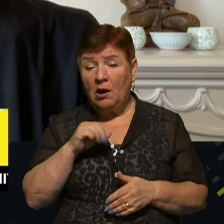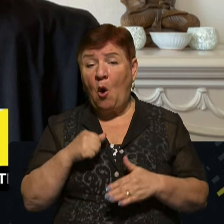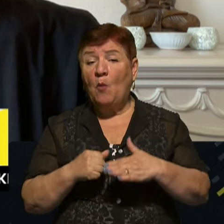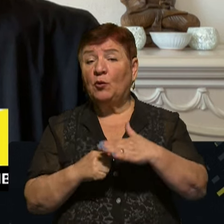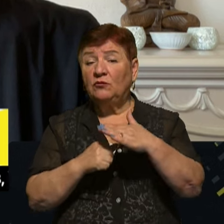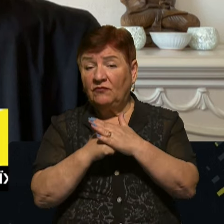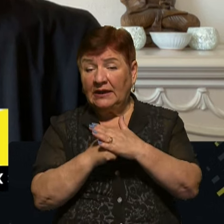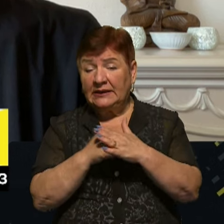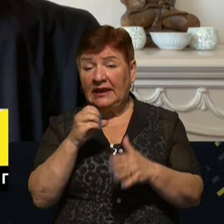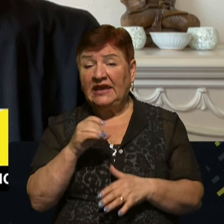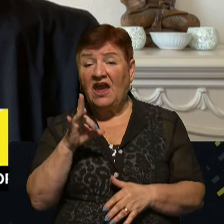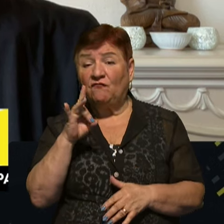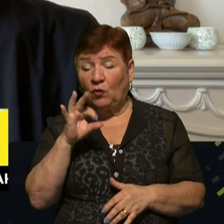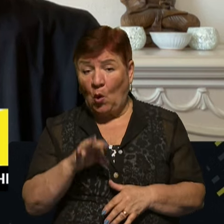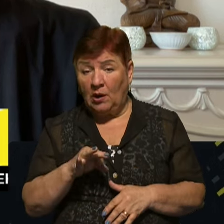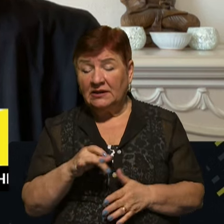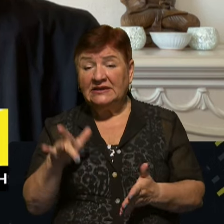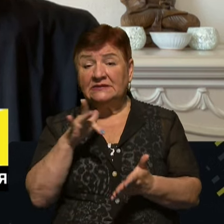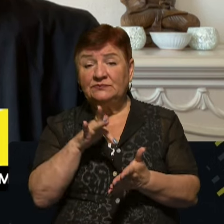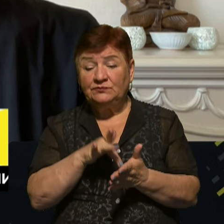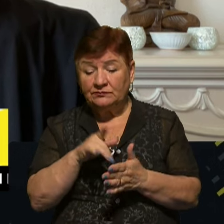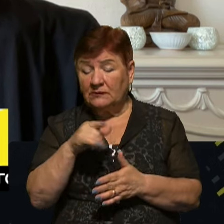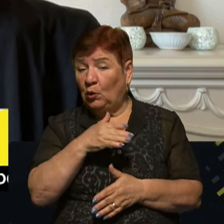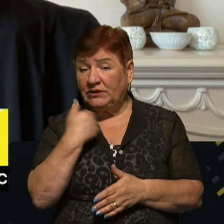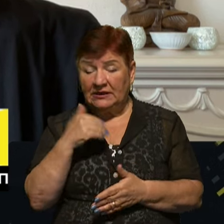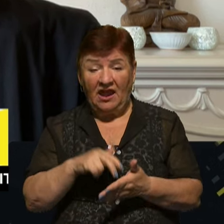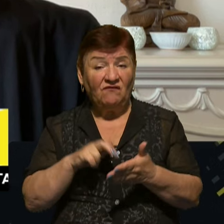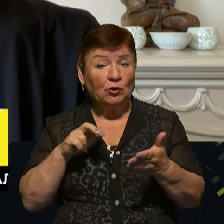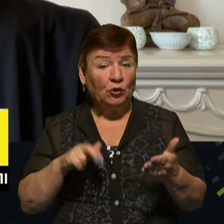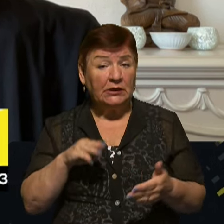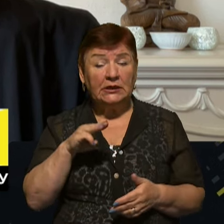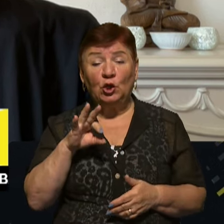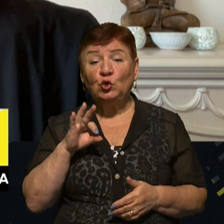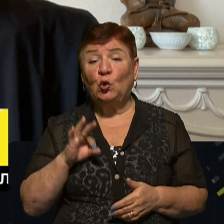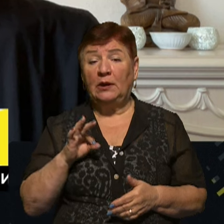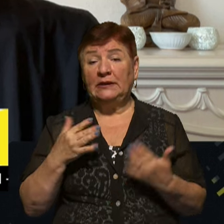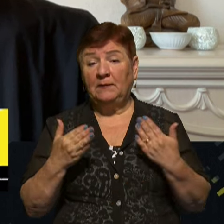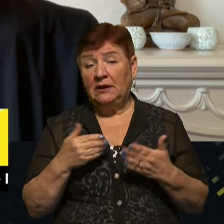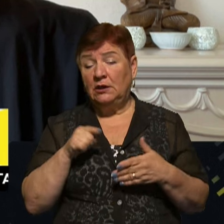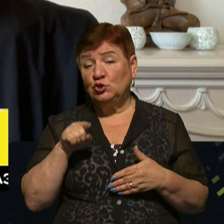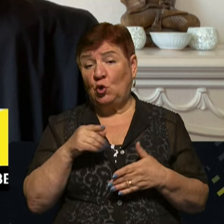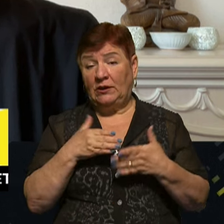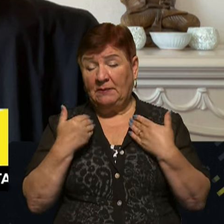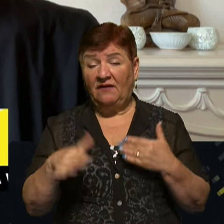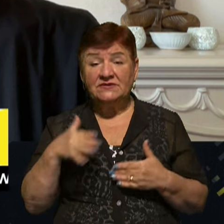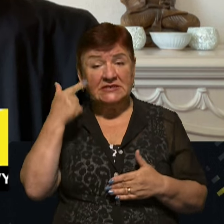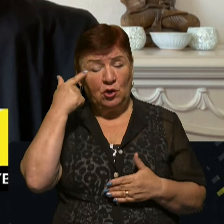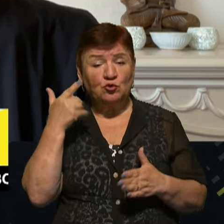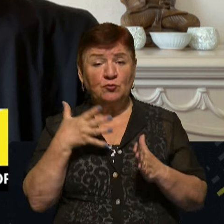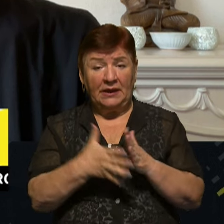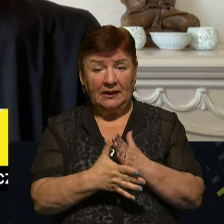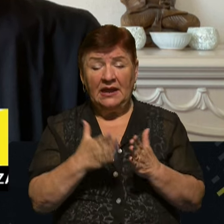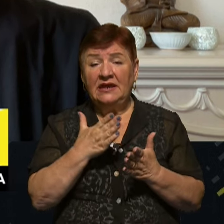євроцентризму і не хотіло від цього відходити, то тепер цього нема. Бо всі розуміють, що КНР є